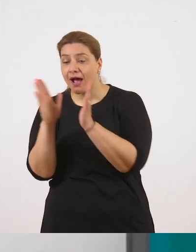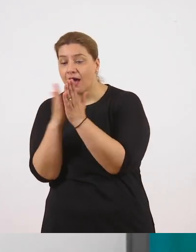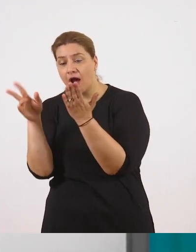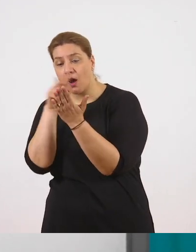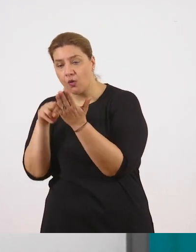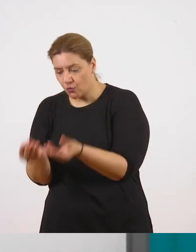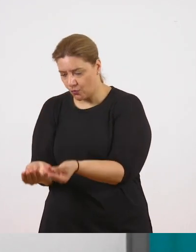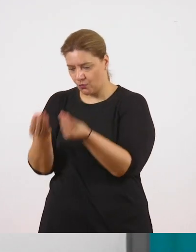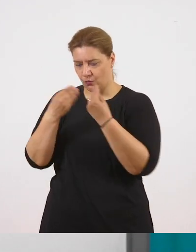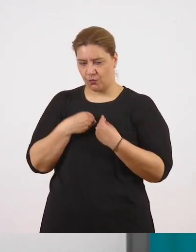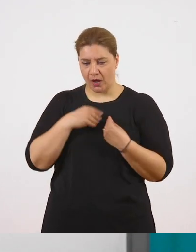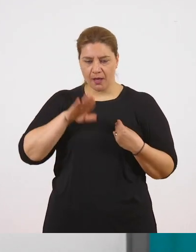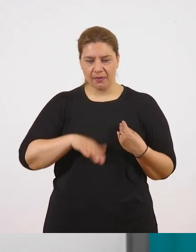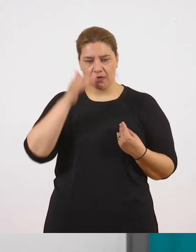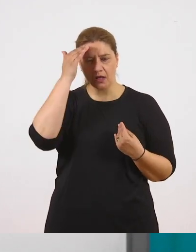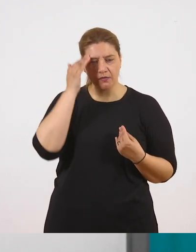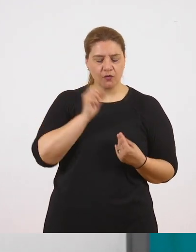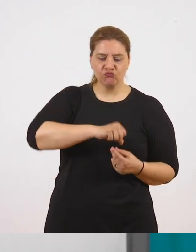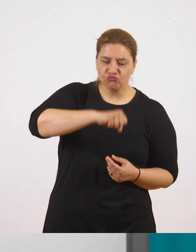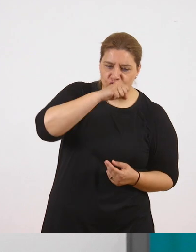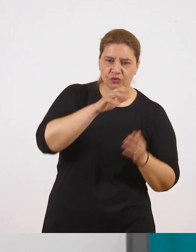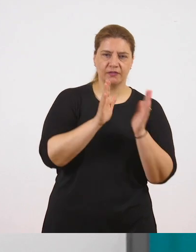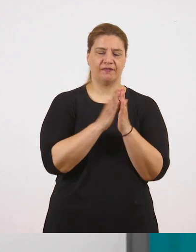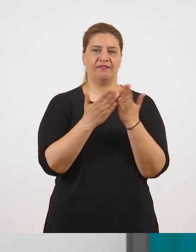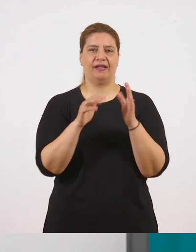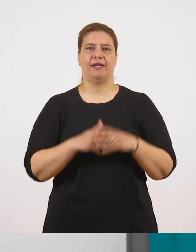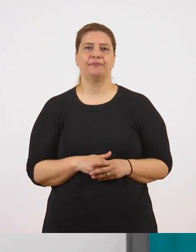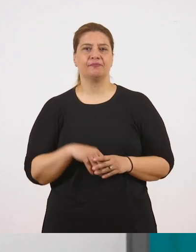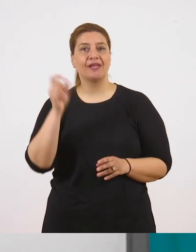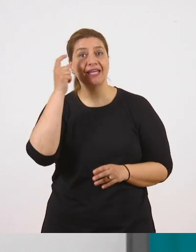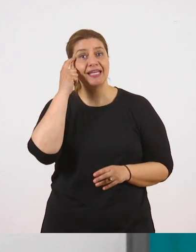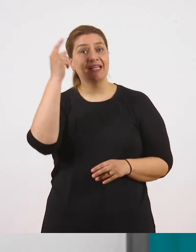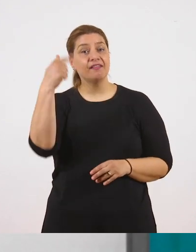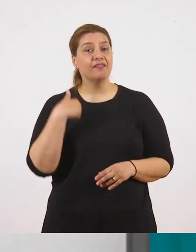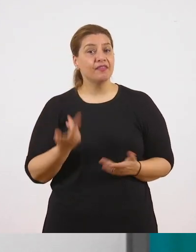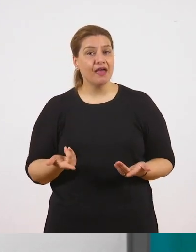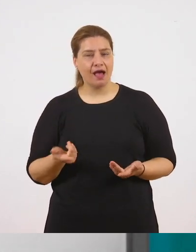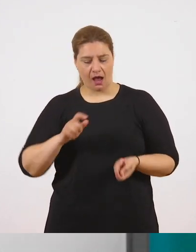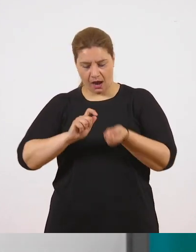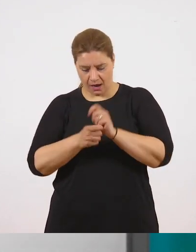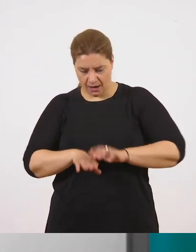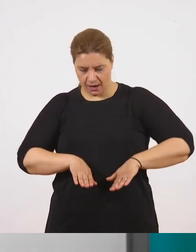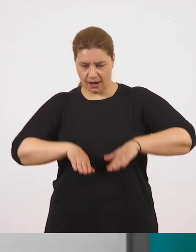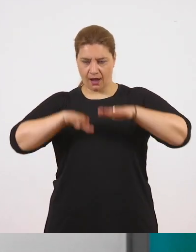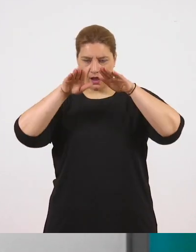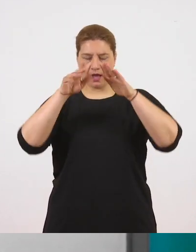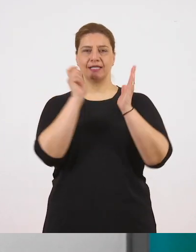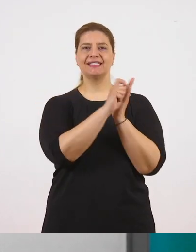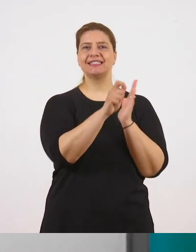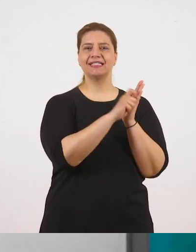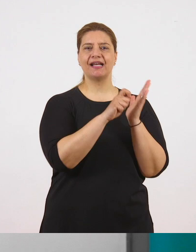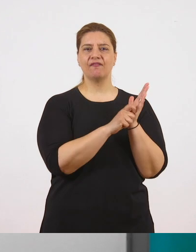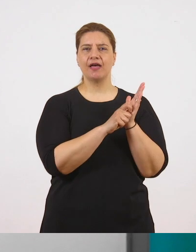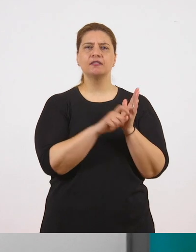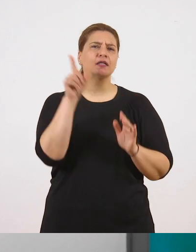Αγγελική μου, δώσε μια ιδέα. Ότι ίσως η Δανάη έγινε συγγραφέας όταν μεγάλωσε. Άρα ποια είναι η